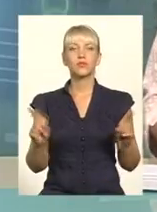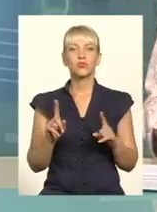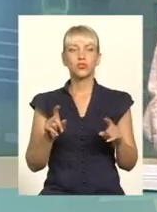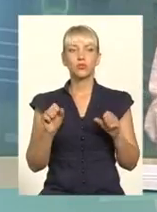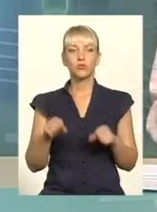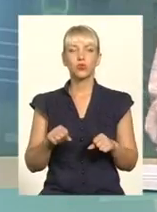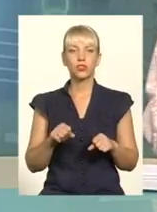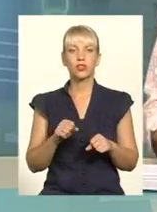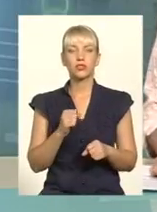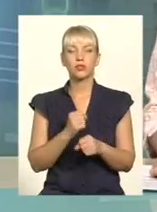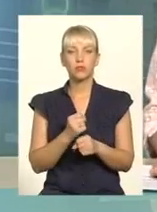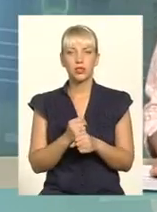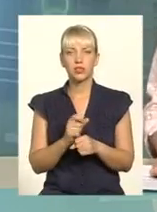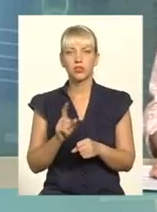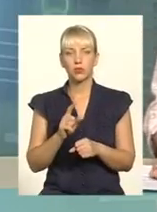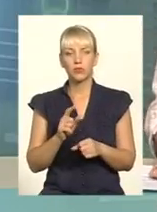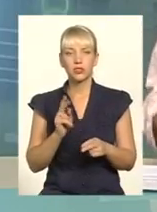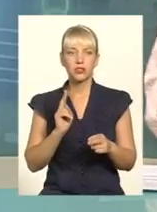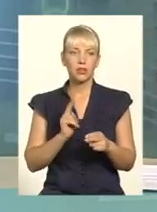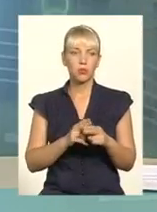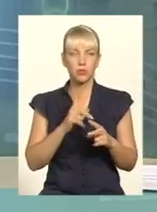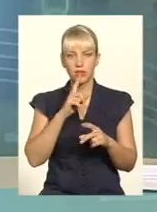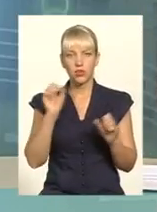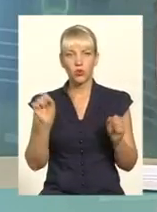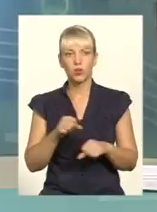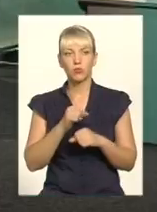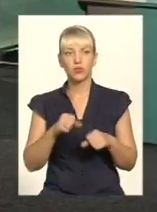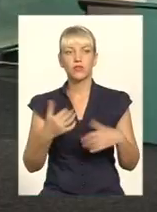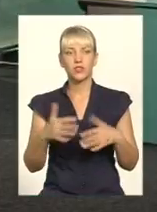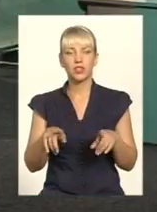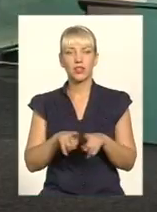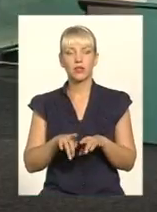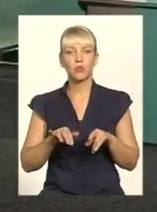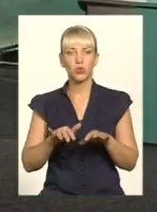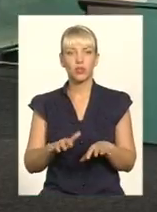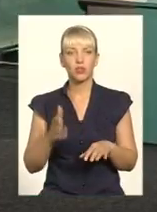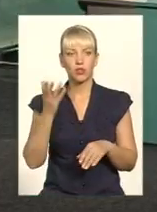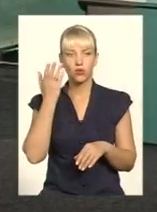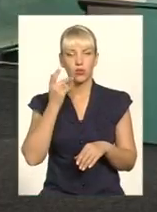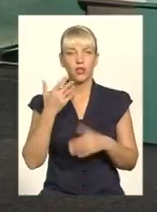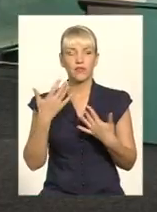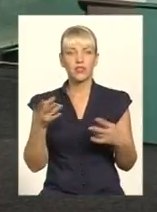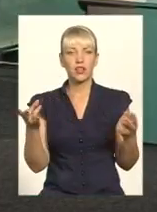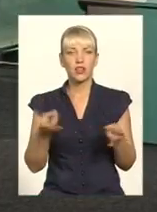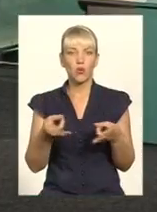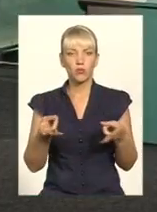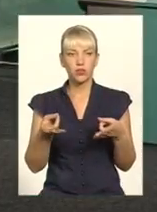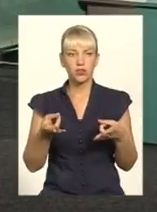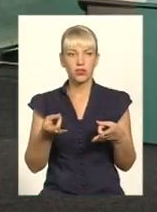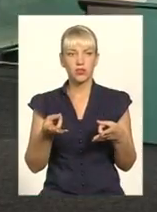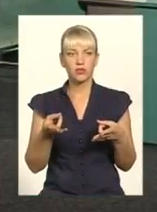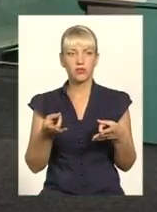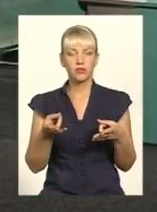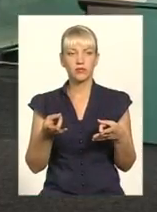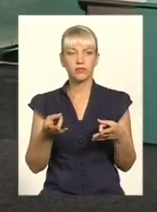запобігти і унеможливити вже от такі події, коли вже необхідно включати,